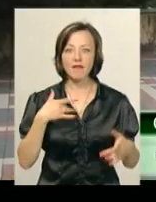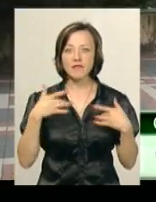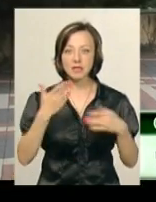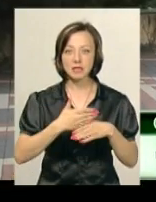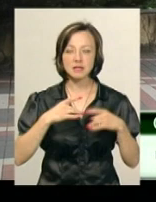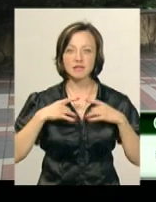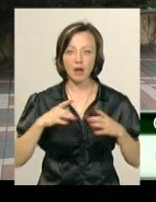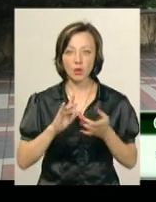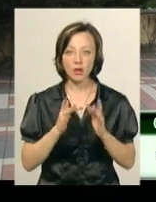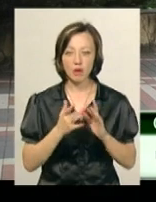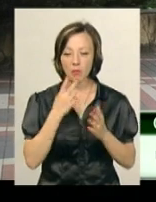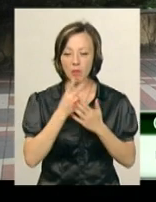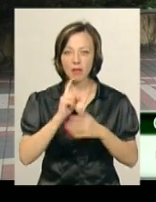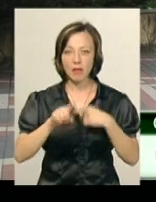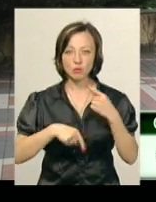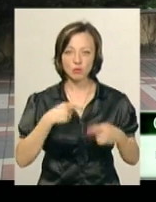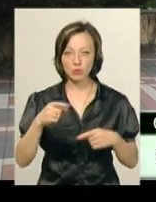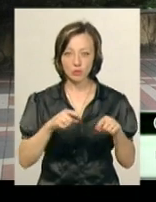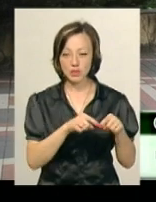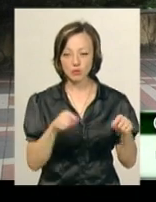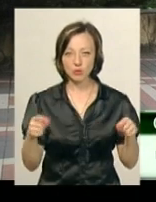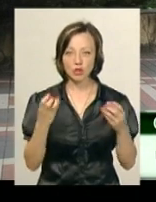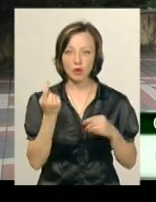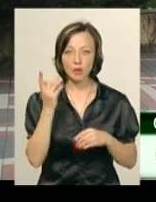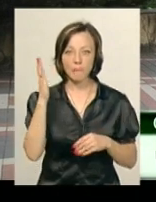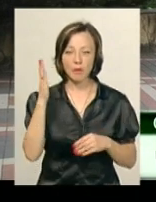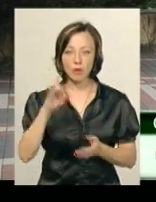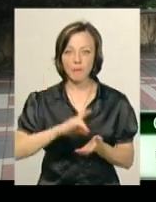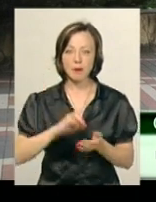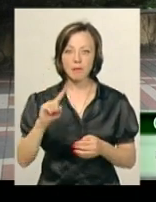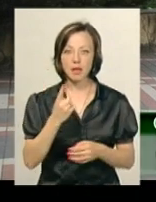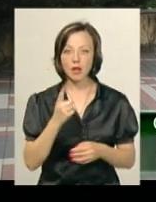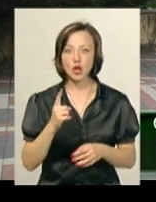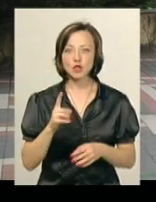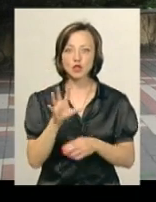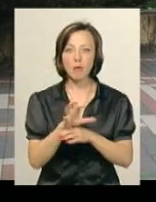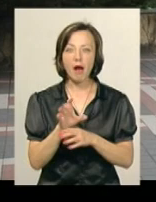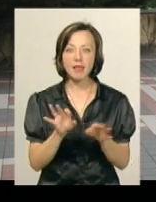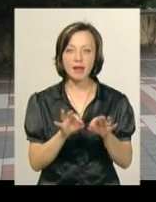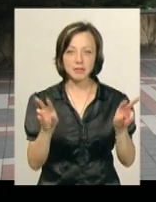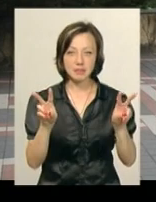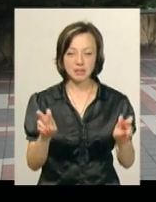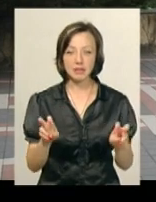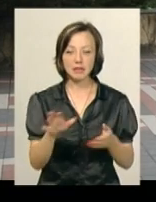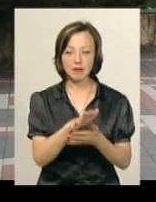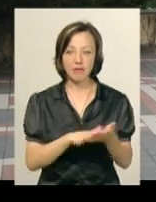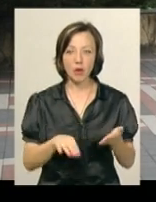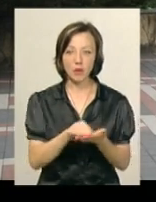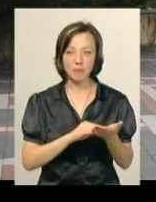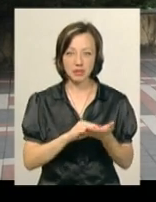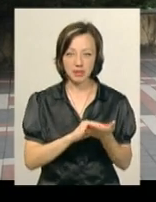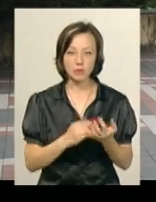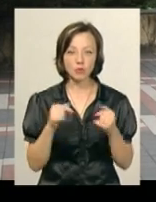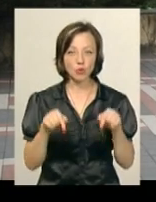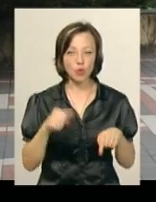глядачі побачать наступного театрального сезону. Ще одна майбутня прем'єра «Собака на сіні». Нині тривають репетиції. А